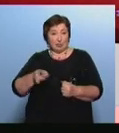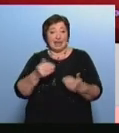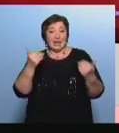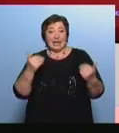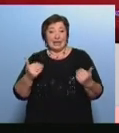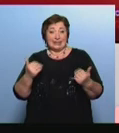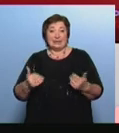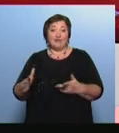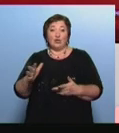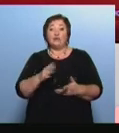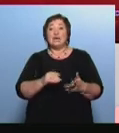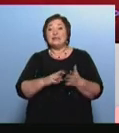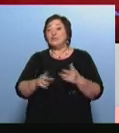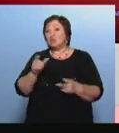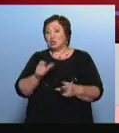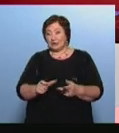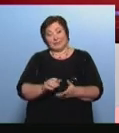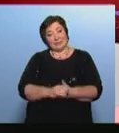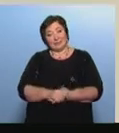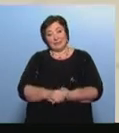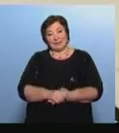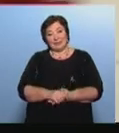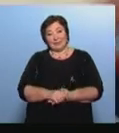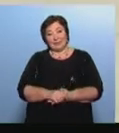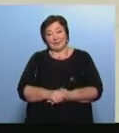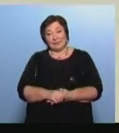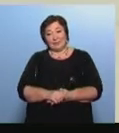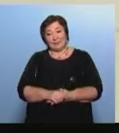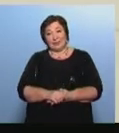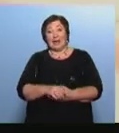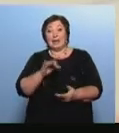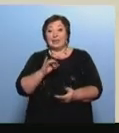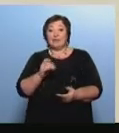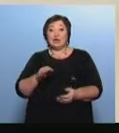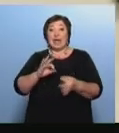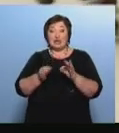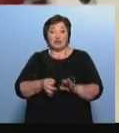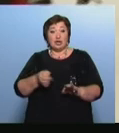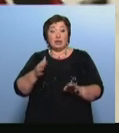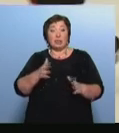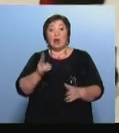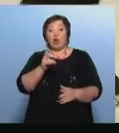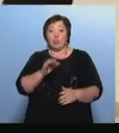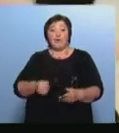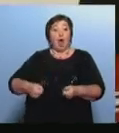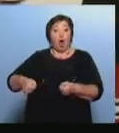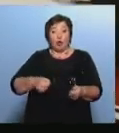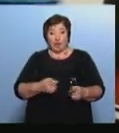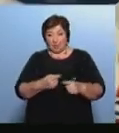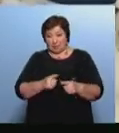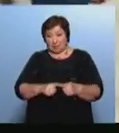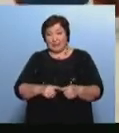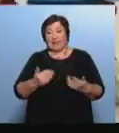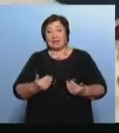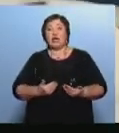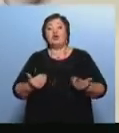-открытия познакомилась наша съемочная группа Для 9-летнего Ижевчанина Григория Колупаева Хоккей – самое любимое занятие